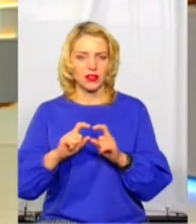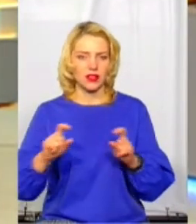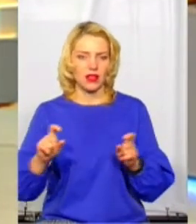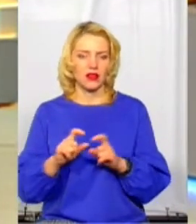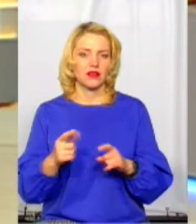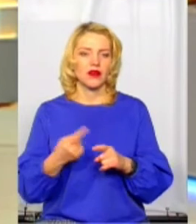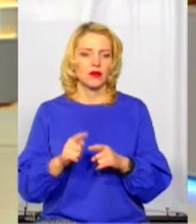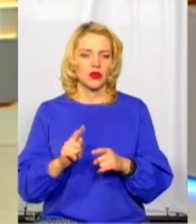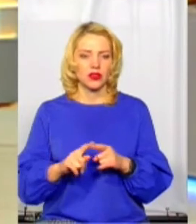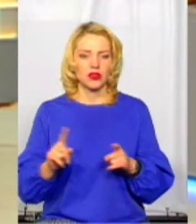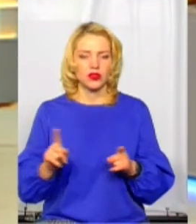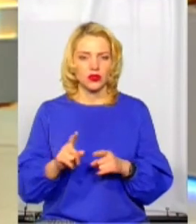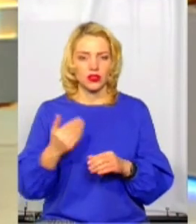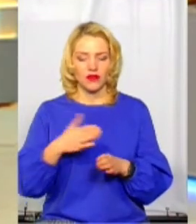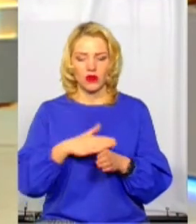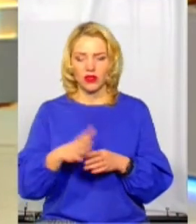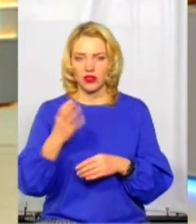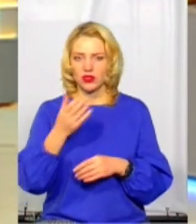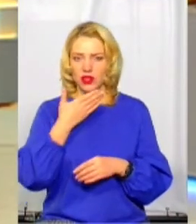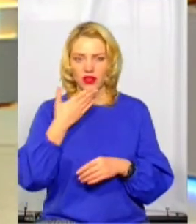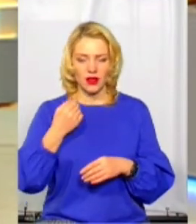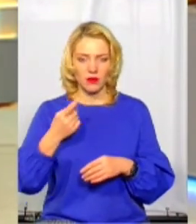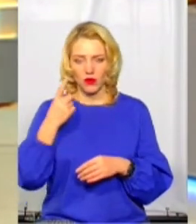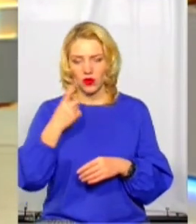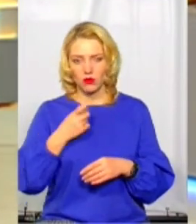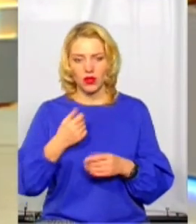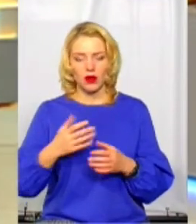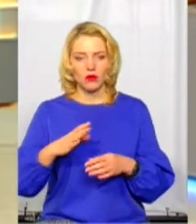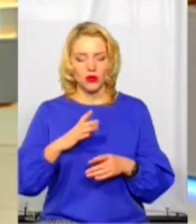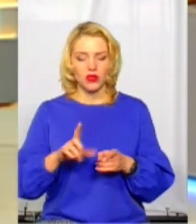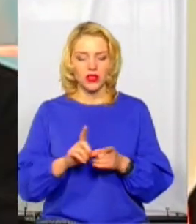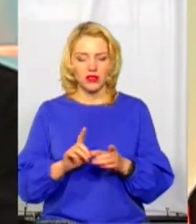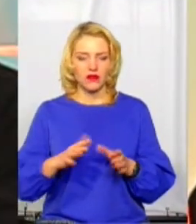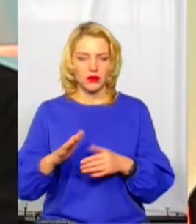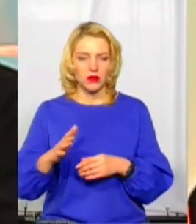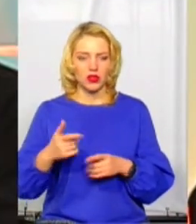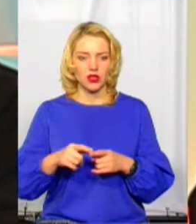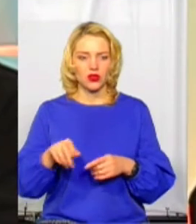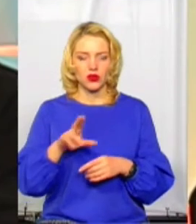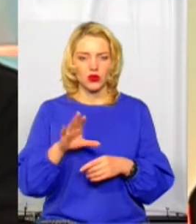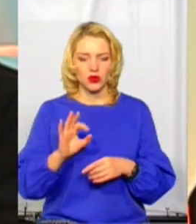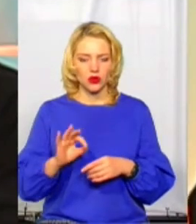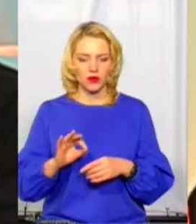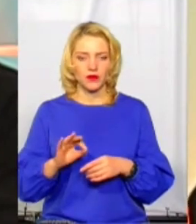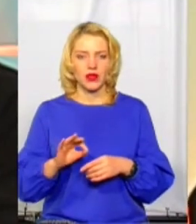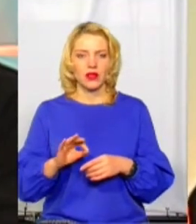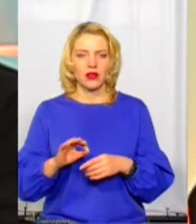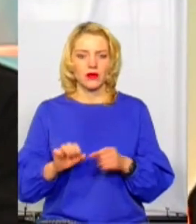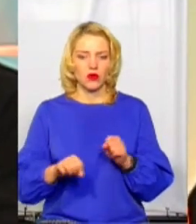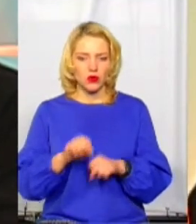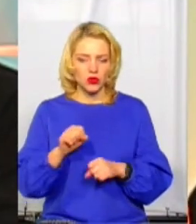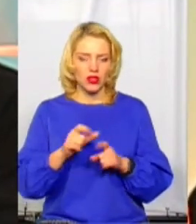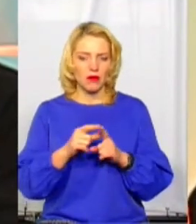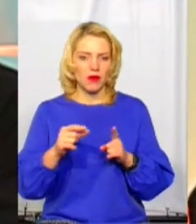їх виконання нам ще поки що не повідомляли. Крім того, були певні випадки прокладання електромереж з порушенням вимог правил.